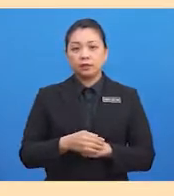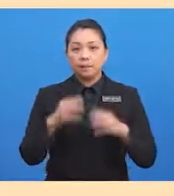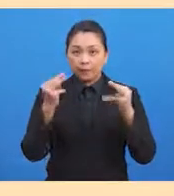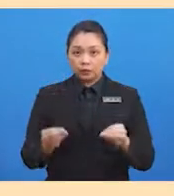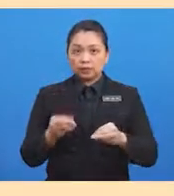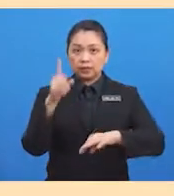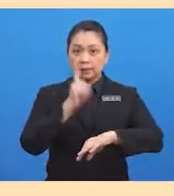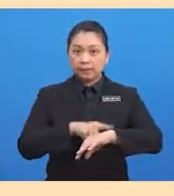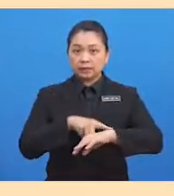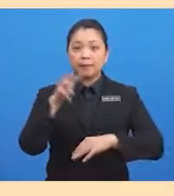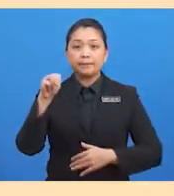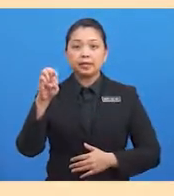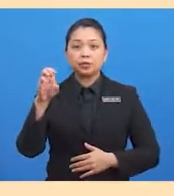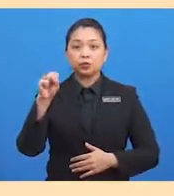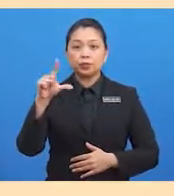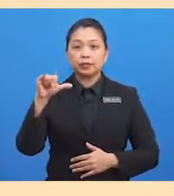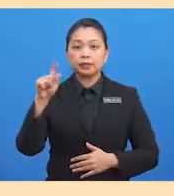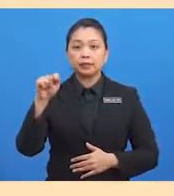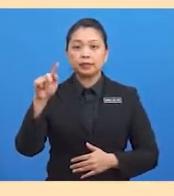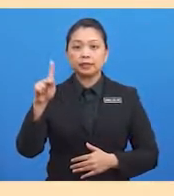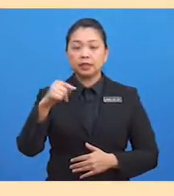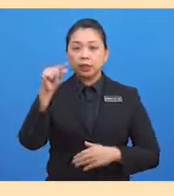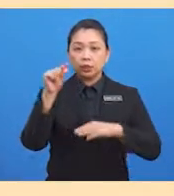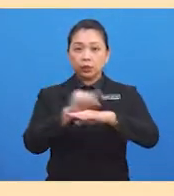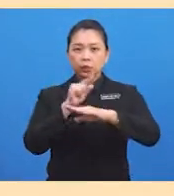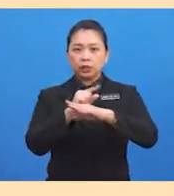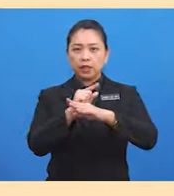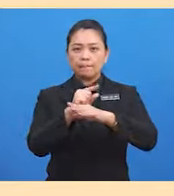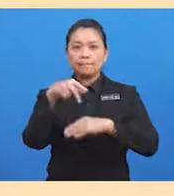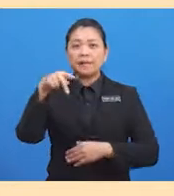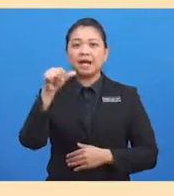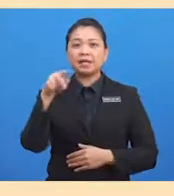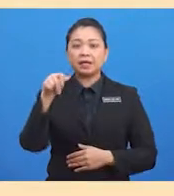panang untuk memburu dan menggunakan perangkap untuk menangkap ikan.